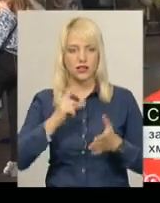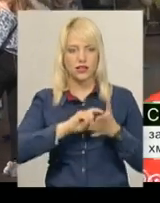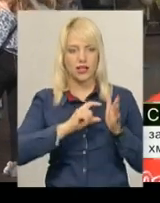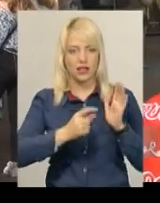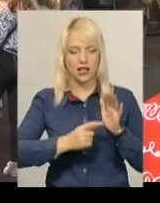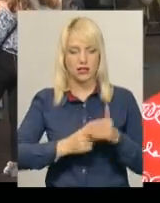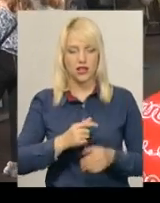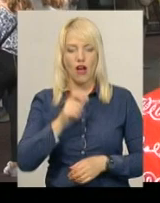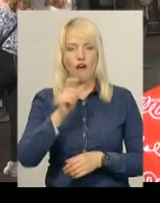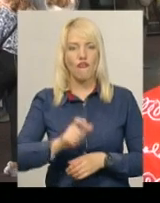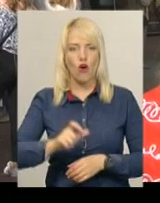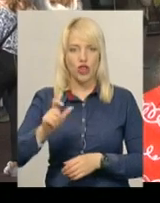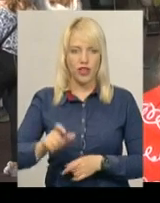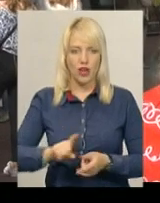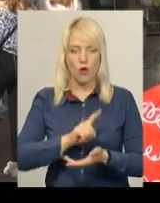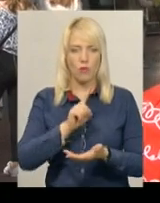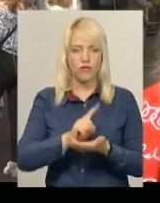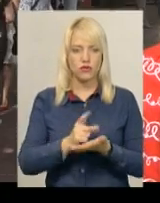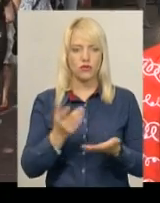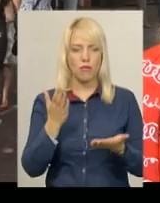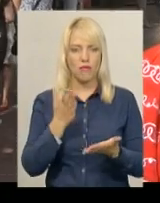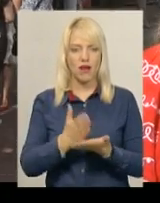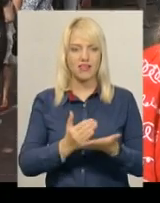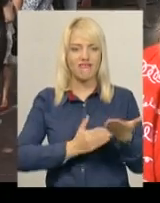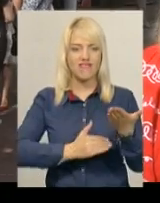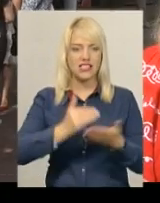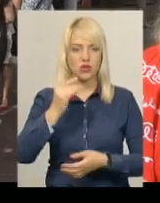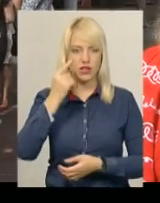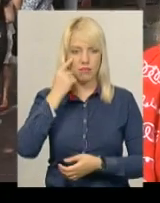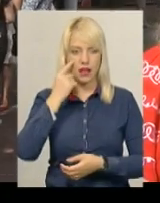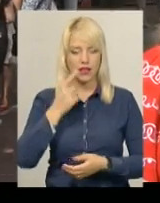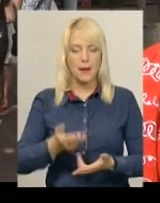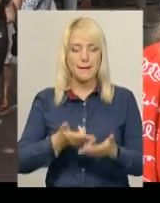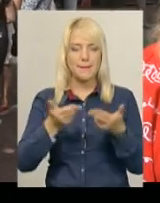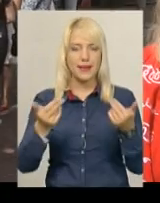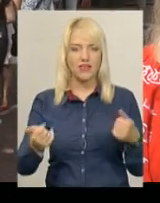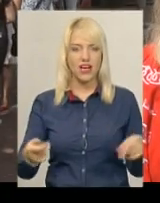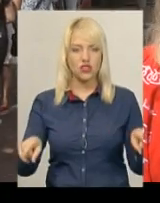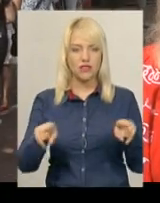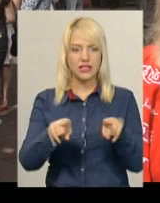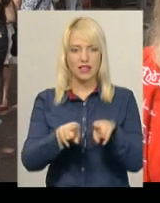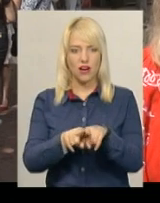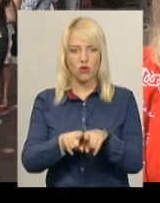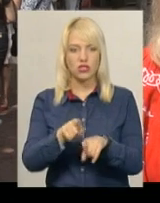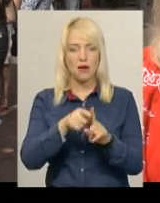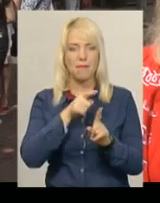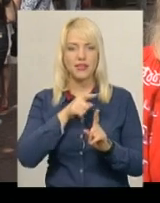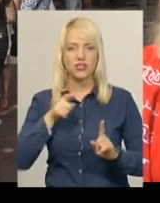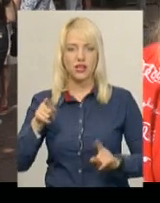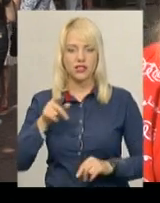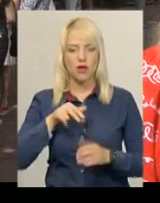обов'язково мають високі бали. Підтверджували вони також під час